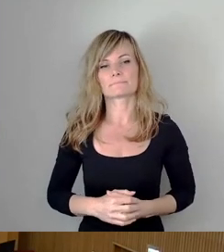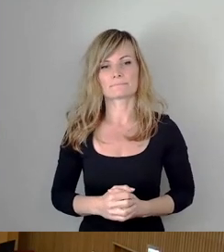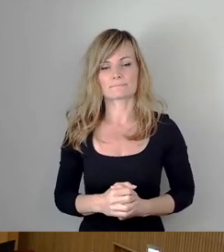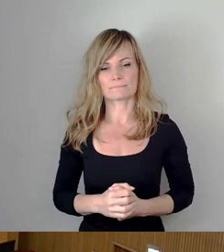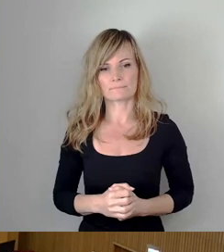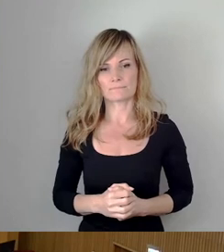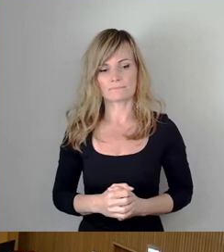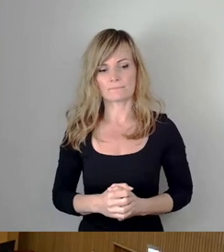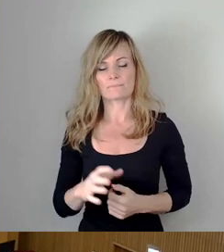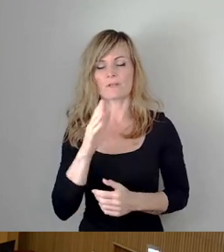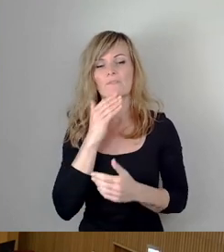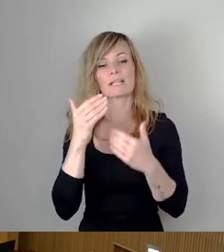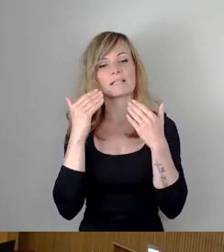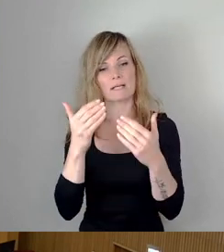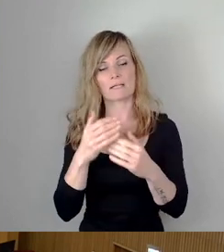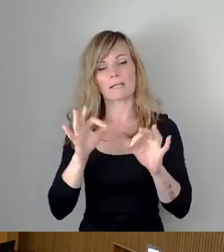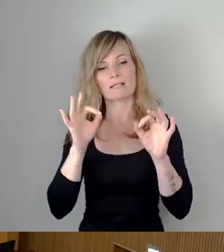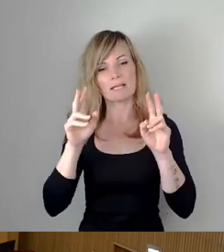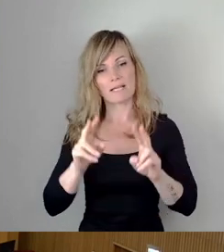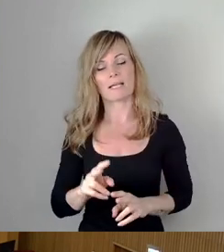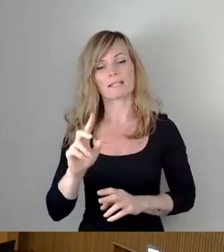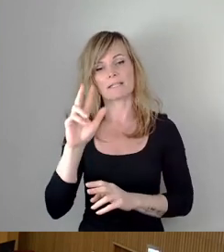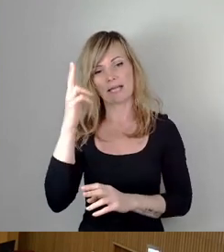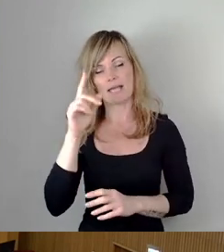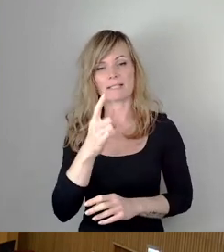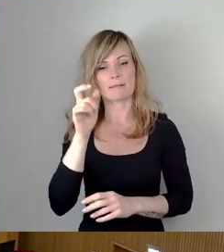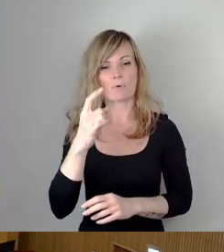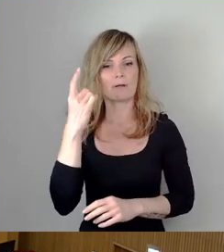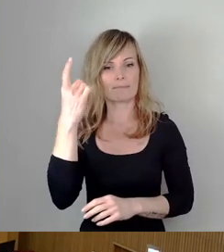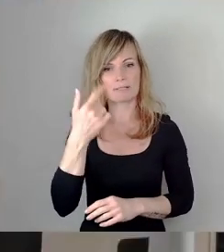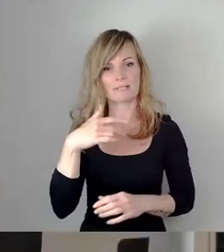Vielen Dank, sehr geehrter Herr erster Bürgermeister, sehr geehrte Damen und Herren.